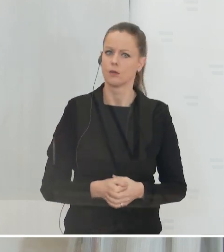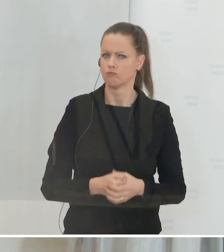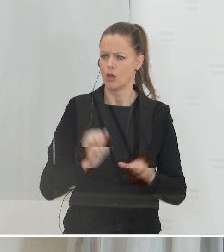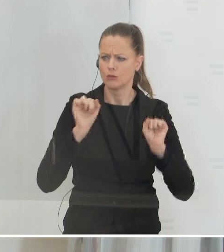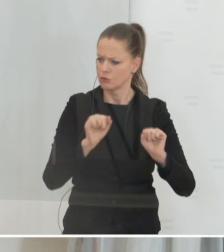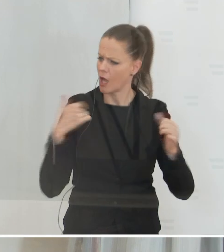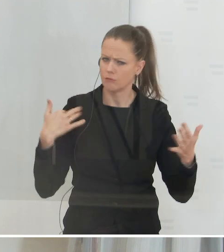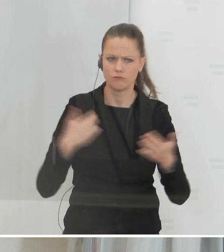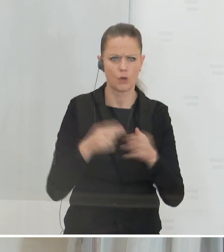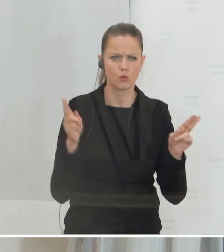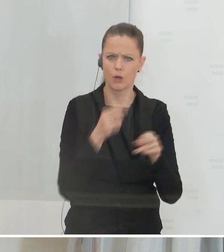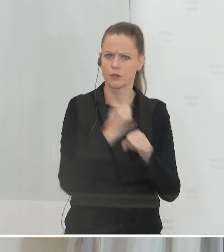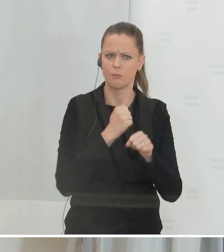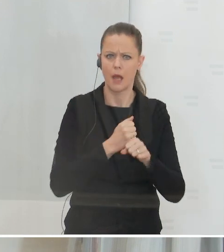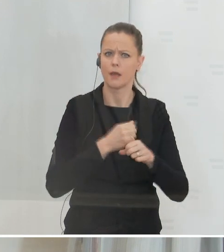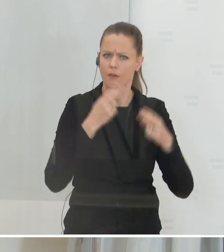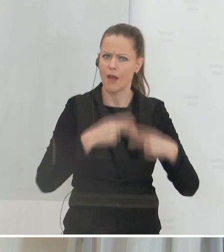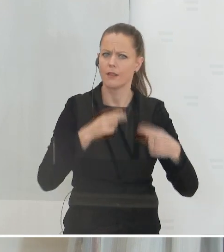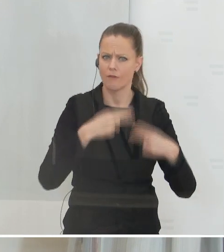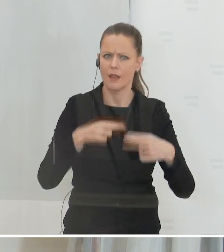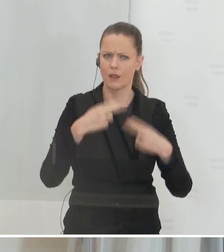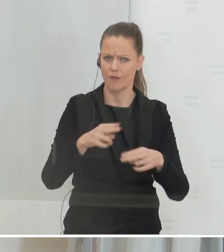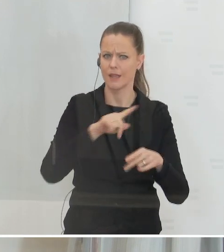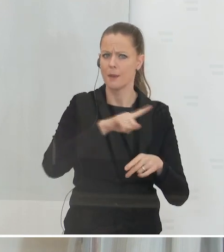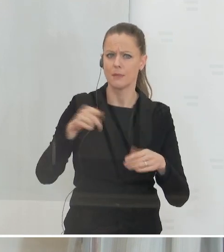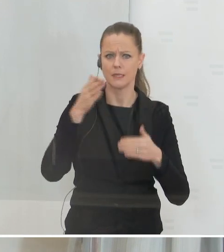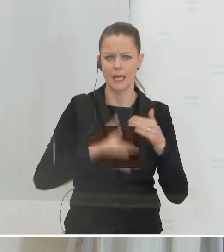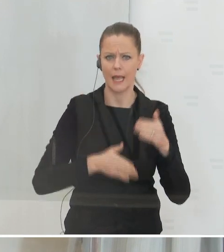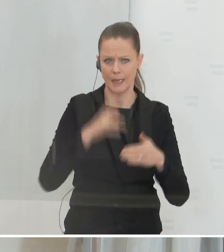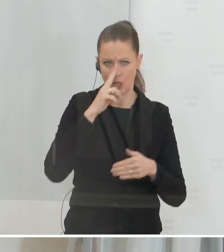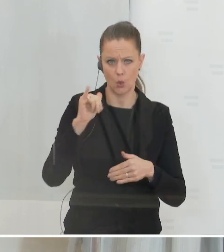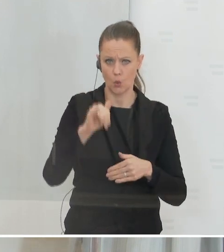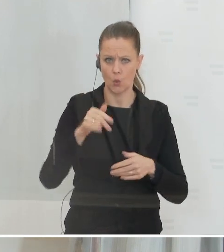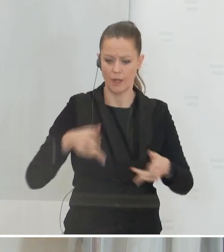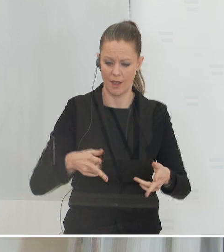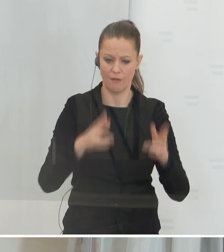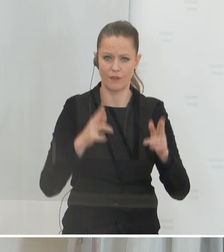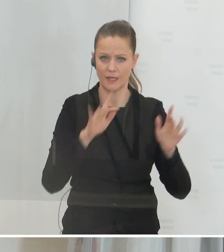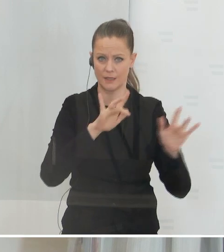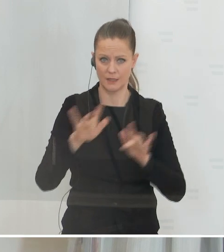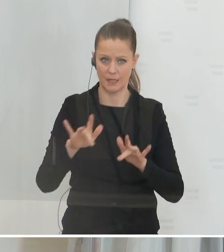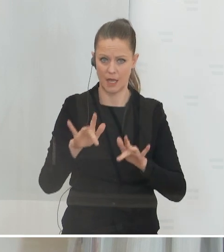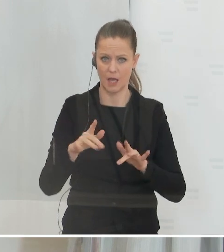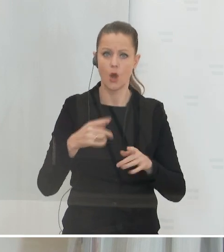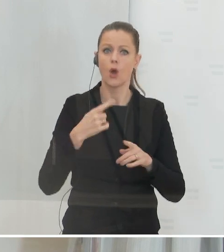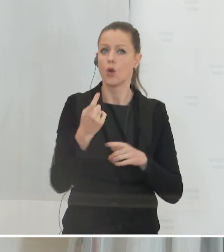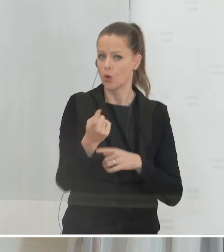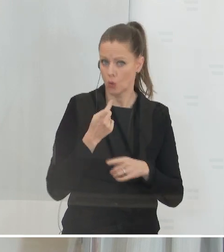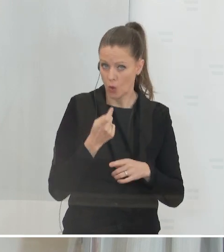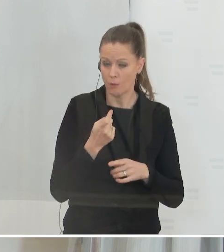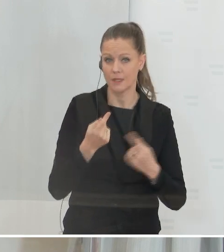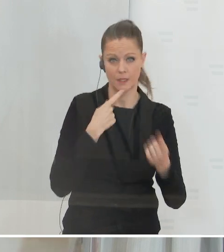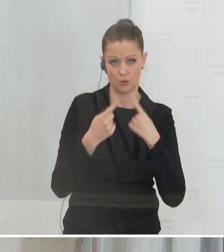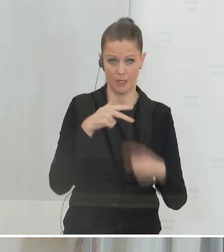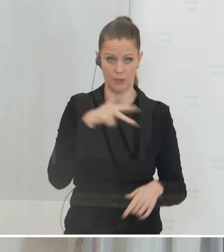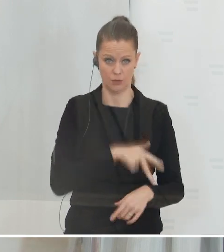läuft weiter. Das heißt, die ist bis Ende Juni bisher befristet und wir werden demnächst in Gespräche mit den Sozialpartnern